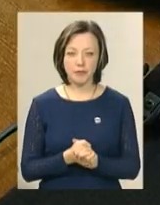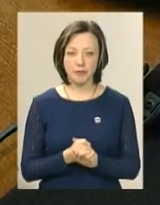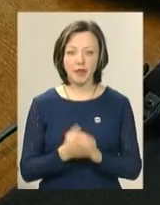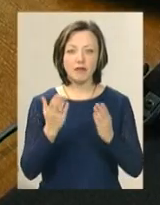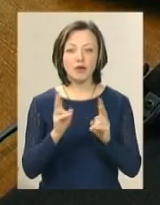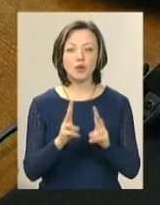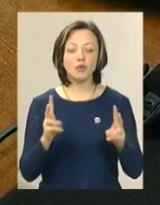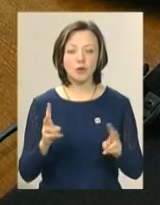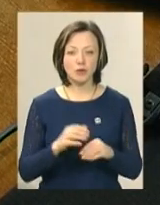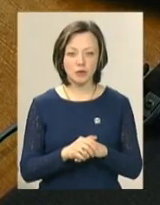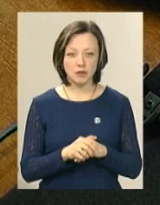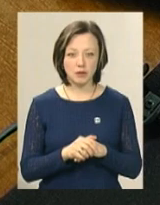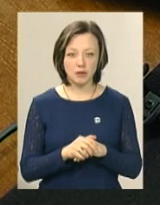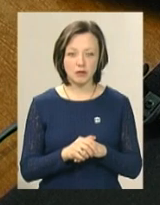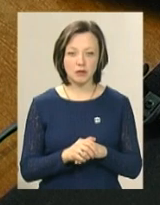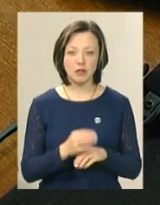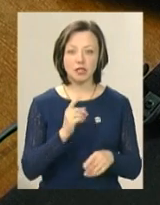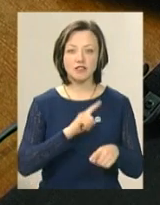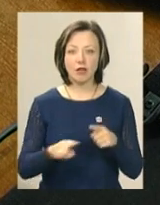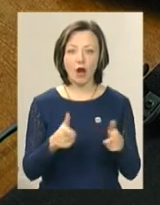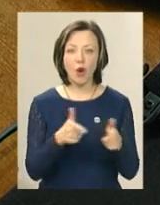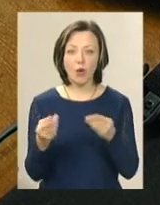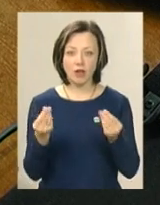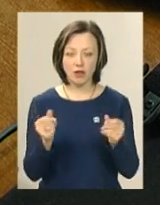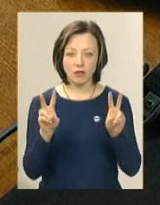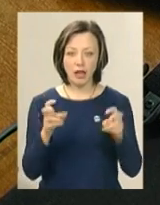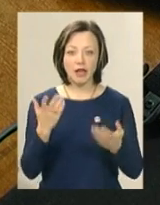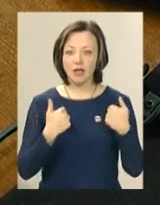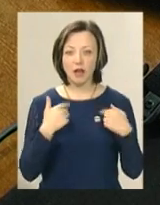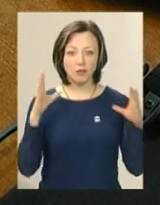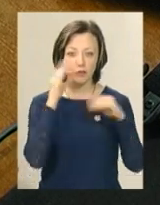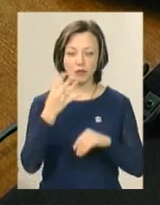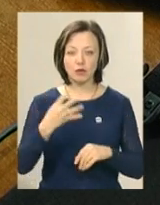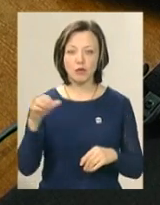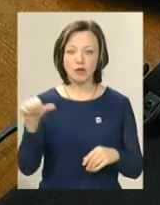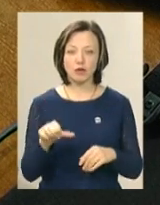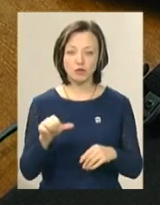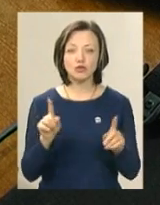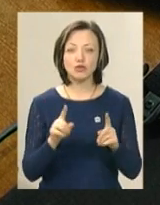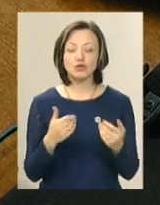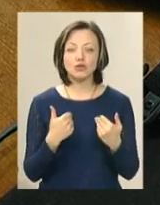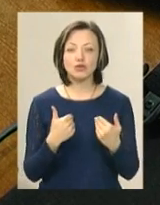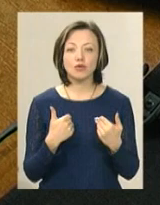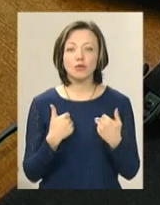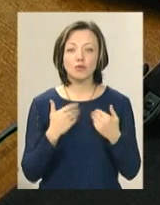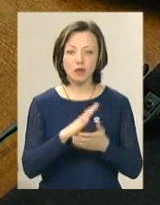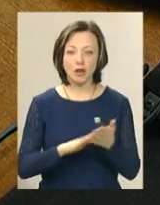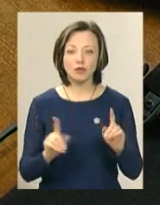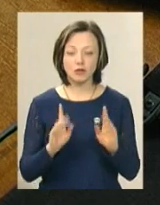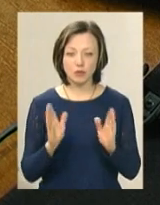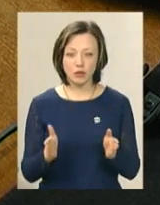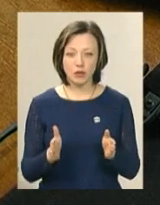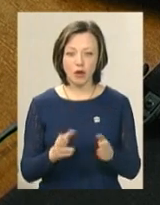не розслышала. Швидка дівчинка. Якщо я не успію, зараз за 40 минулів ви говорили, що далі буде?